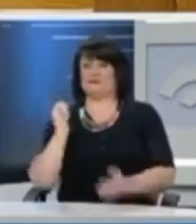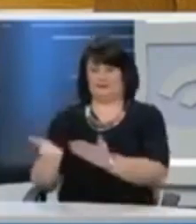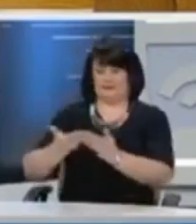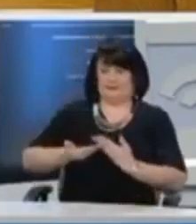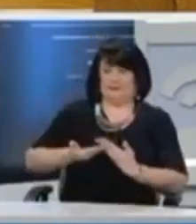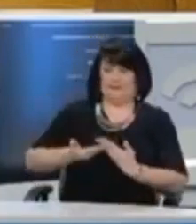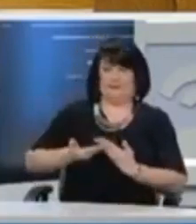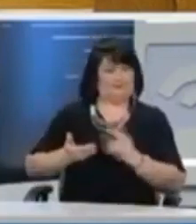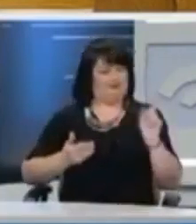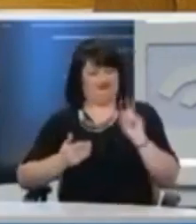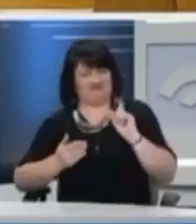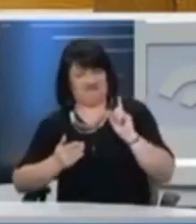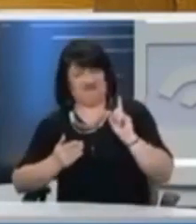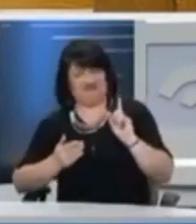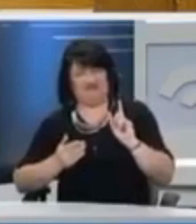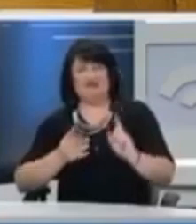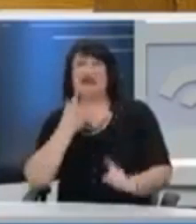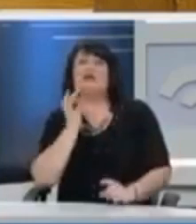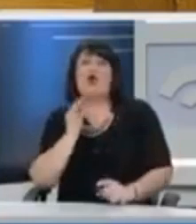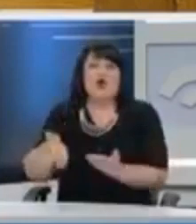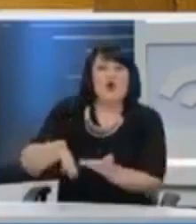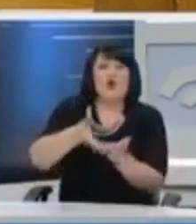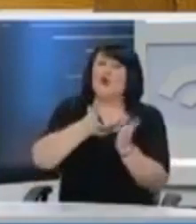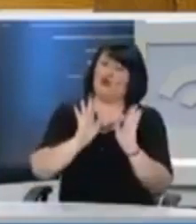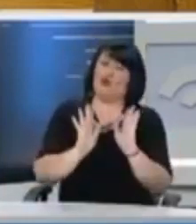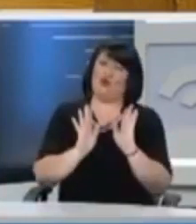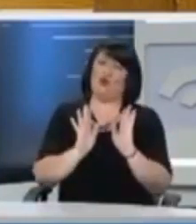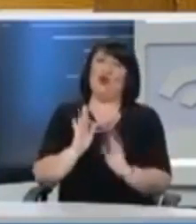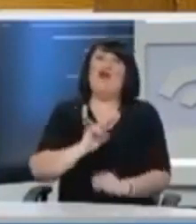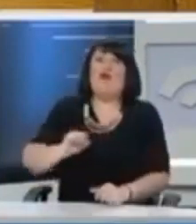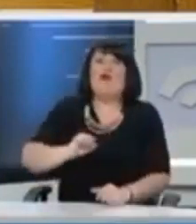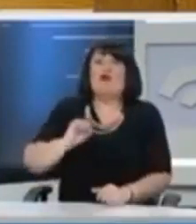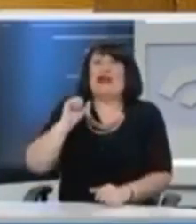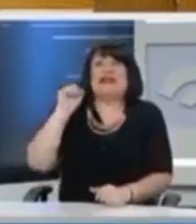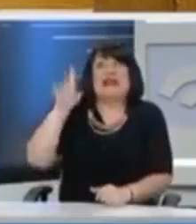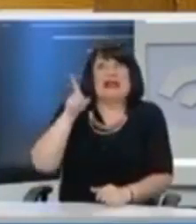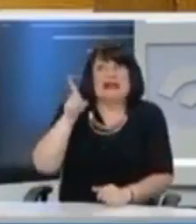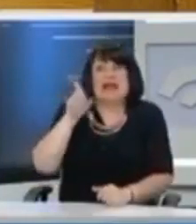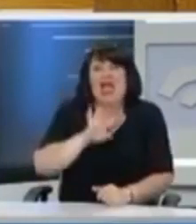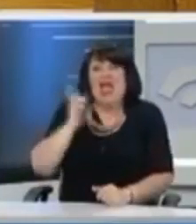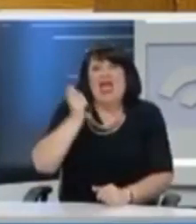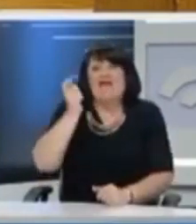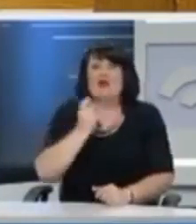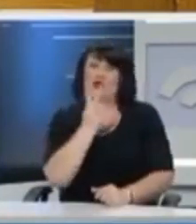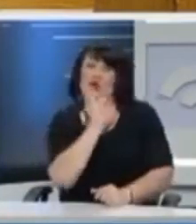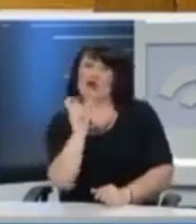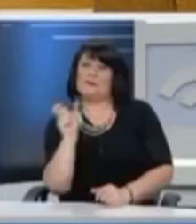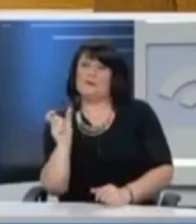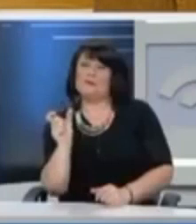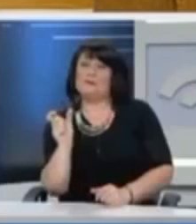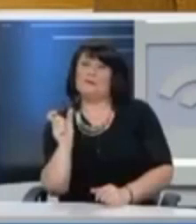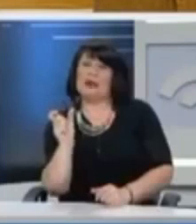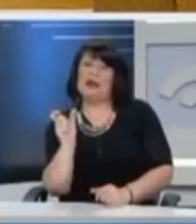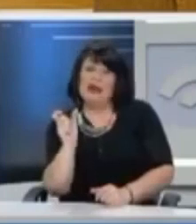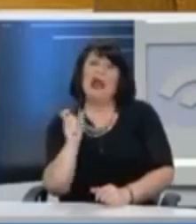και όχι σε εσάς, αλλά γιατί ένα πράγμα τους φοβίζει. Δύο λέξεις. Ματέο